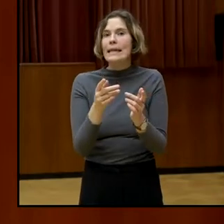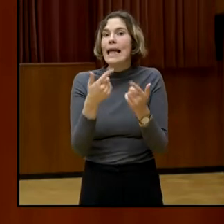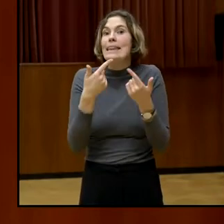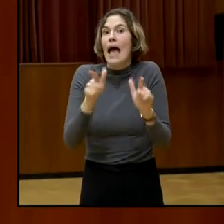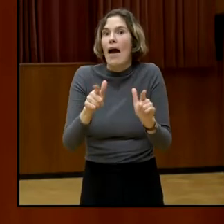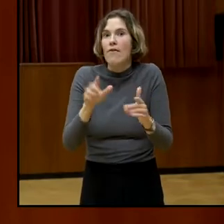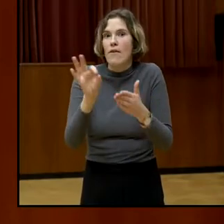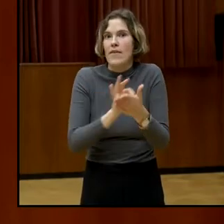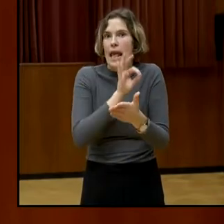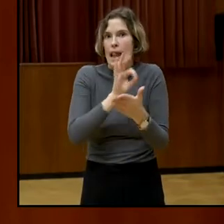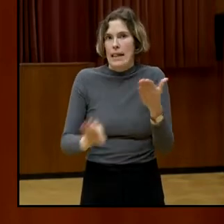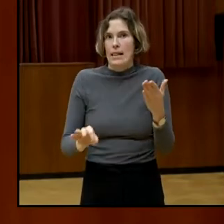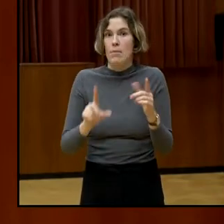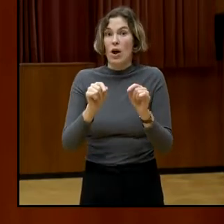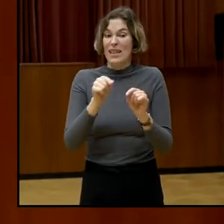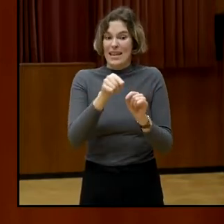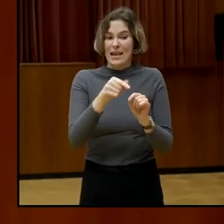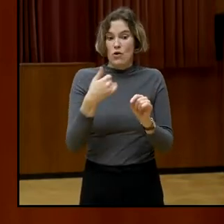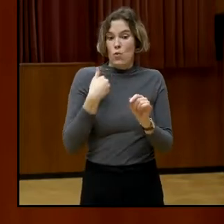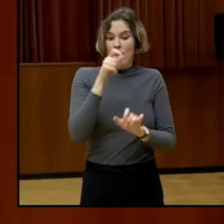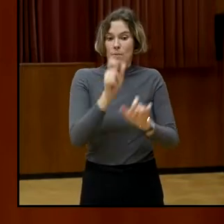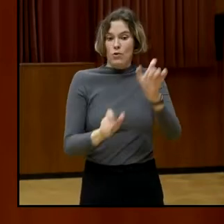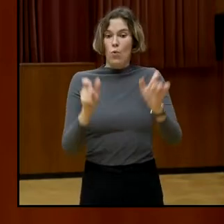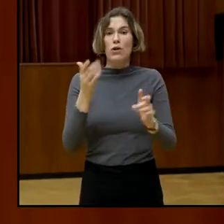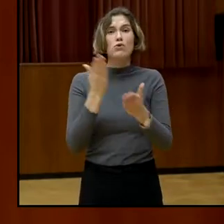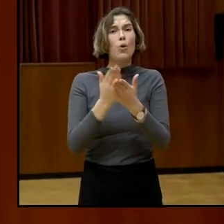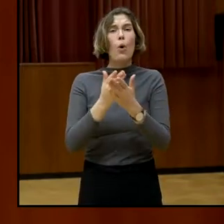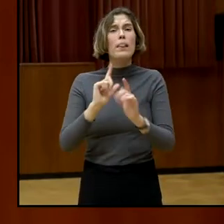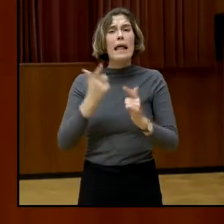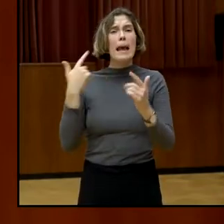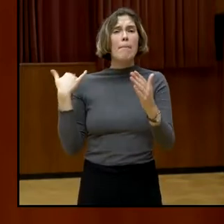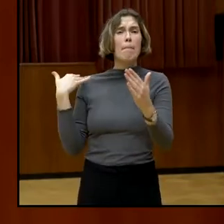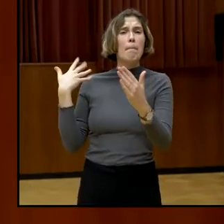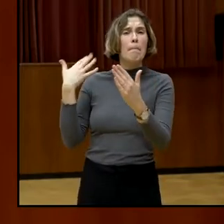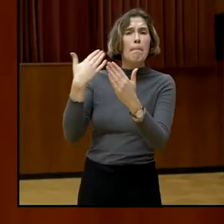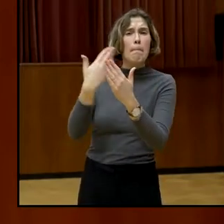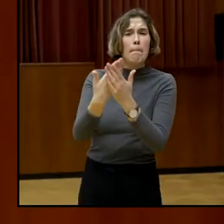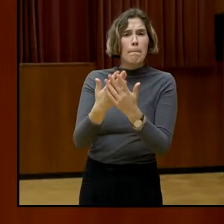Österreich gelebt. Jeder Dritte ist bereits in Österreich geboren.